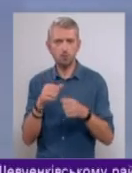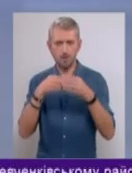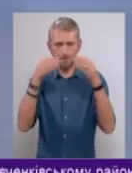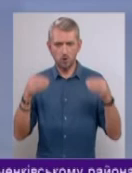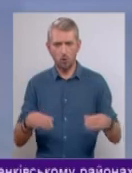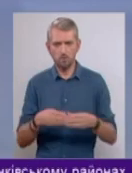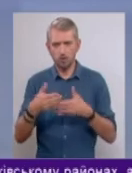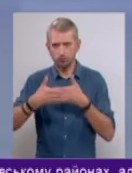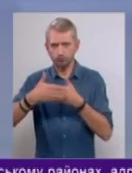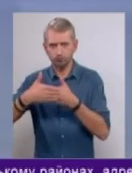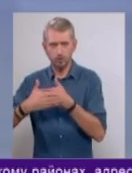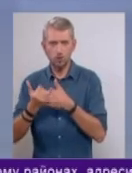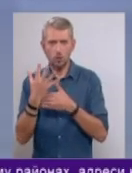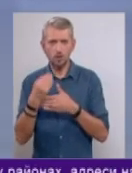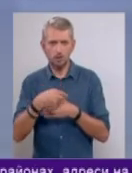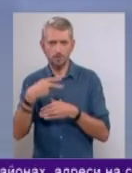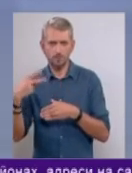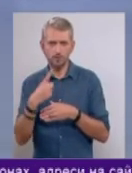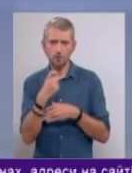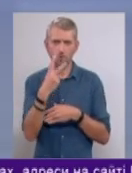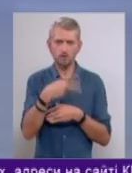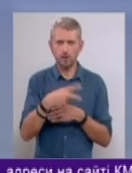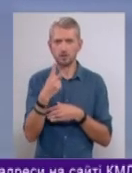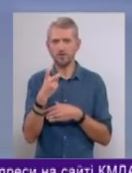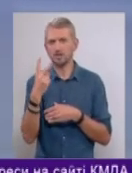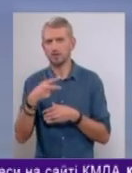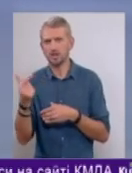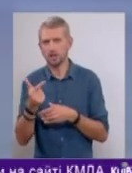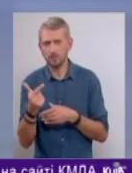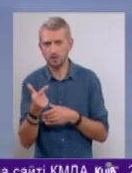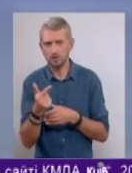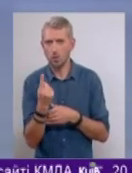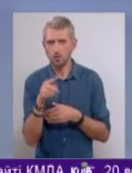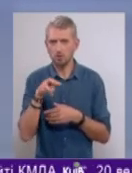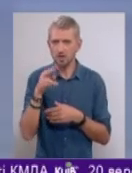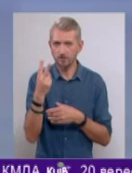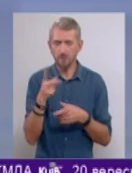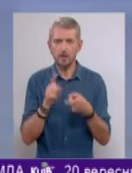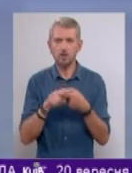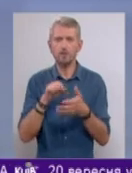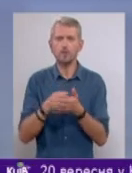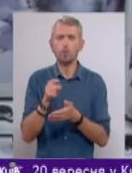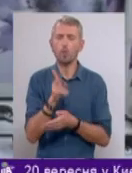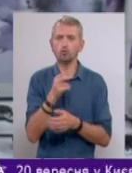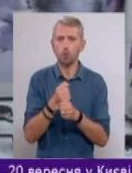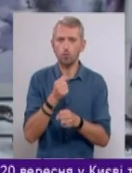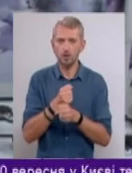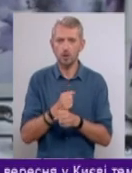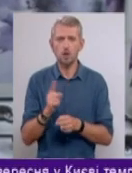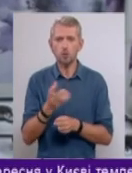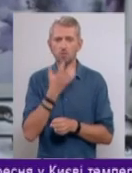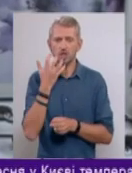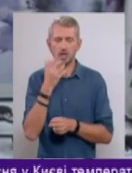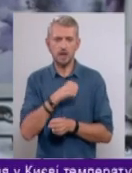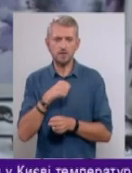сьогоднішній варіюється по вартості від 120 до 220 гривень квадратний метр, тобто залежить від того, хто це робить. Аби зігритися